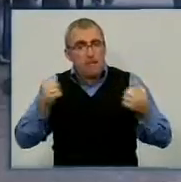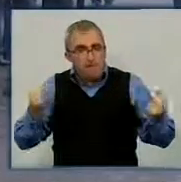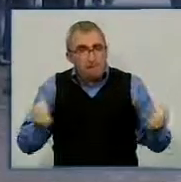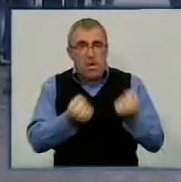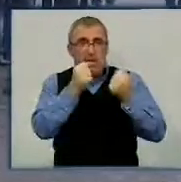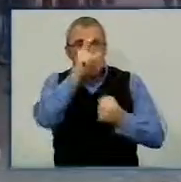земляка.